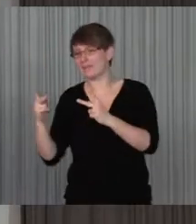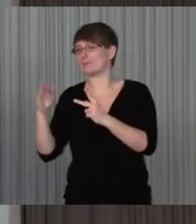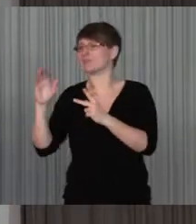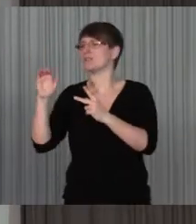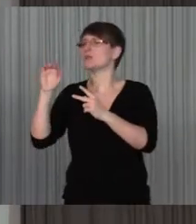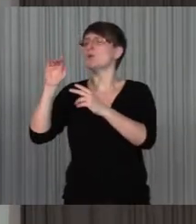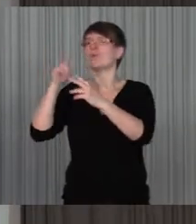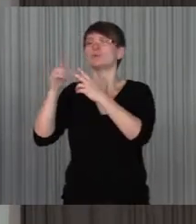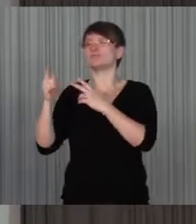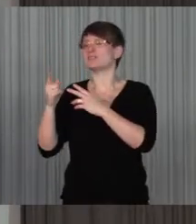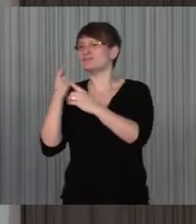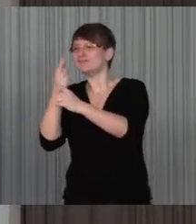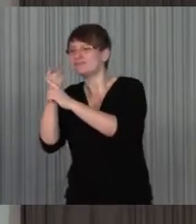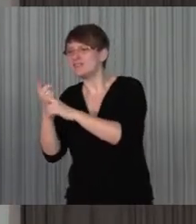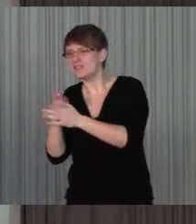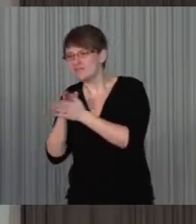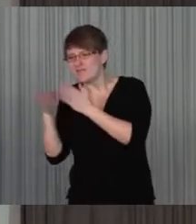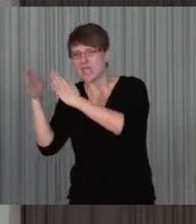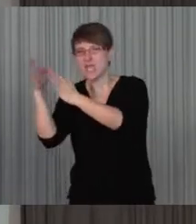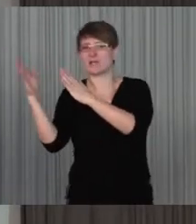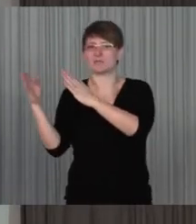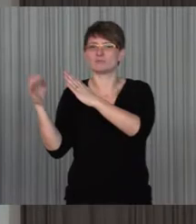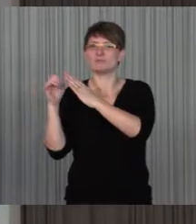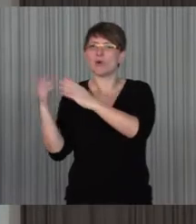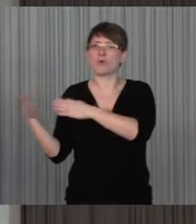auch für Ihre Sonderlänge etwas lernen.